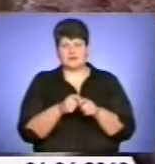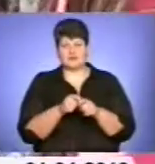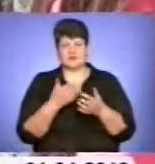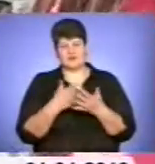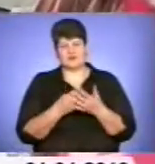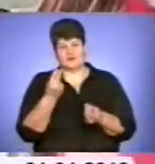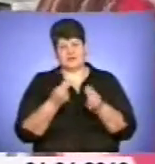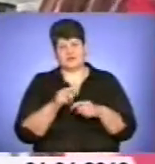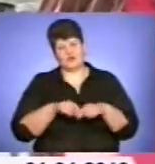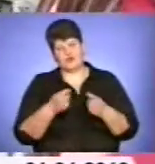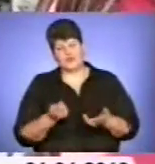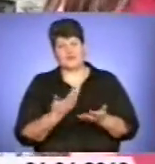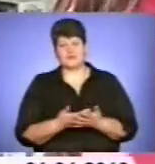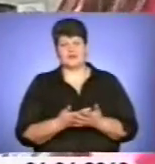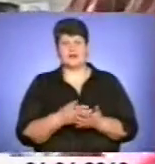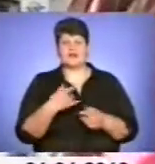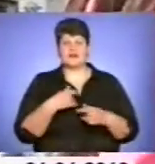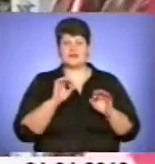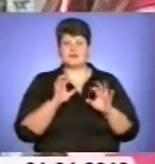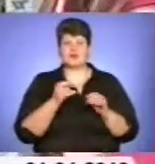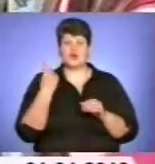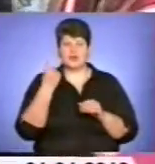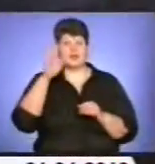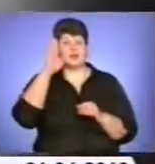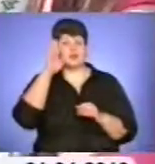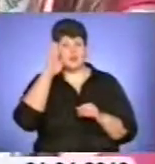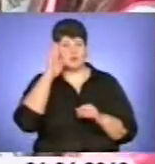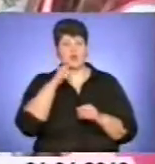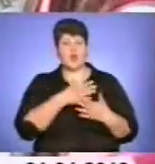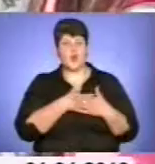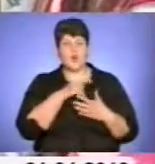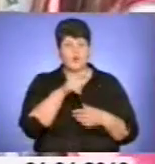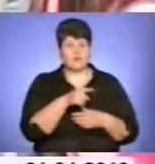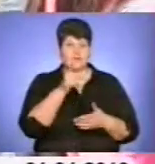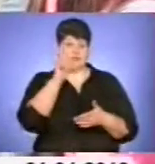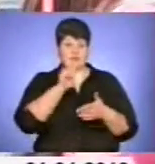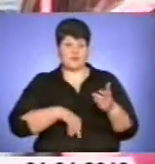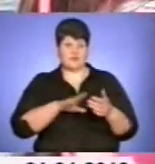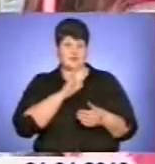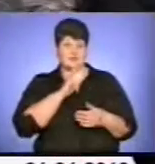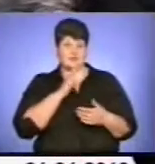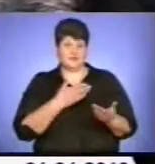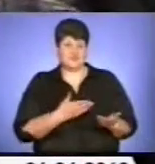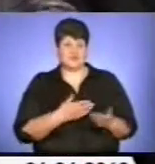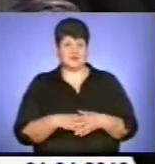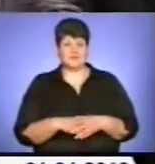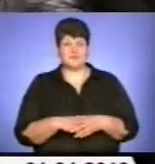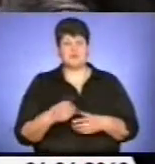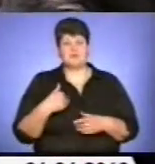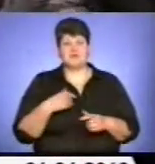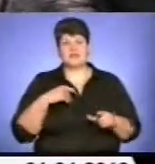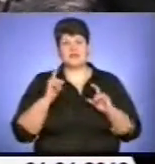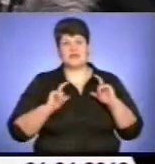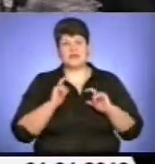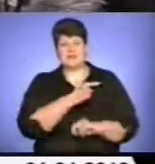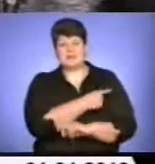'язані. Я їй сказала, що там про одного хлопчика, що він її любить, а вона там повірила. Ми є студенти медичного